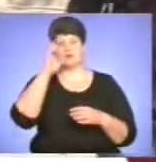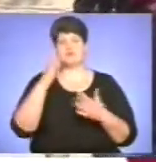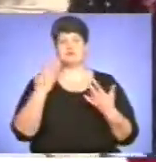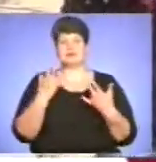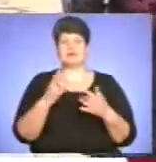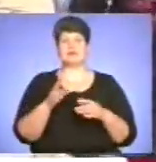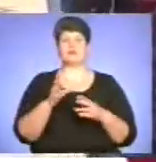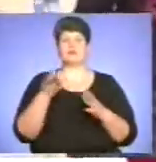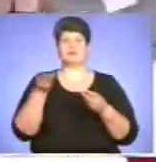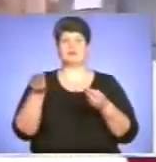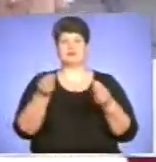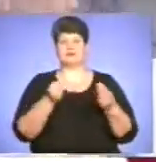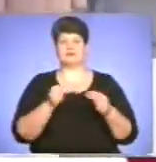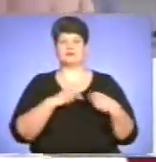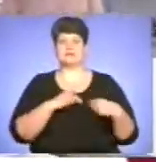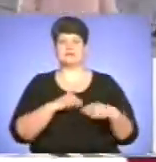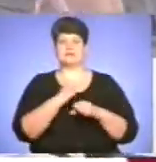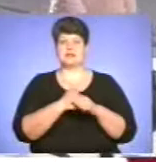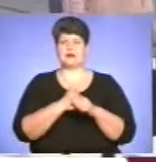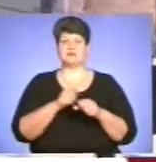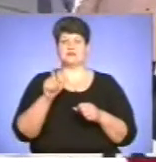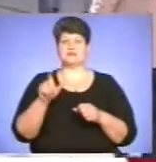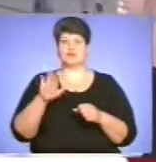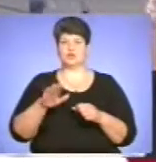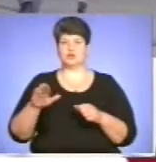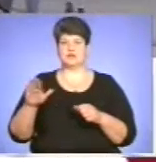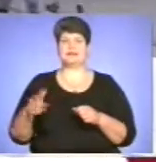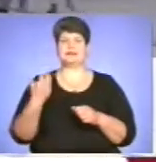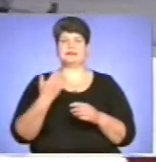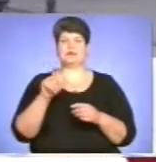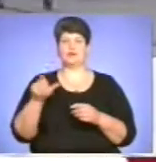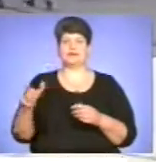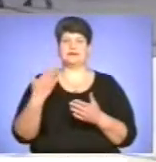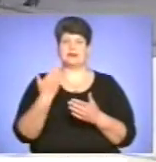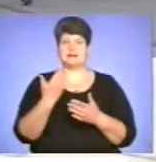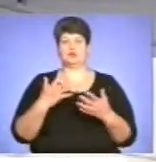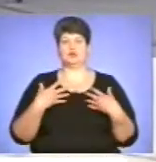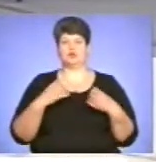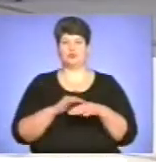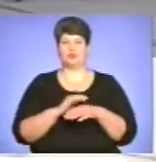безпосередньо впливає на працездатність людини, а відтак на її добробут і подальший розвиток країни.